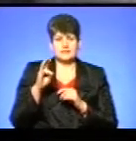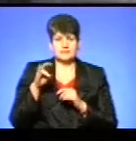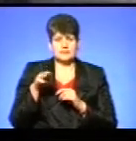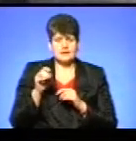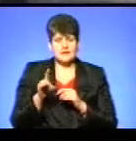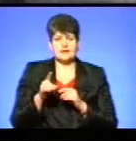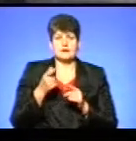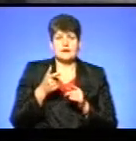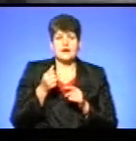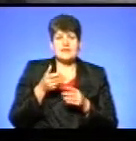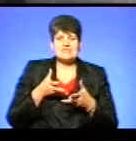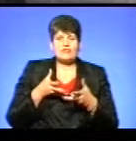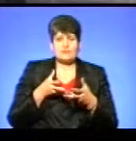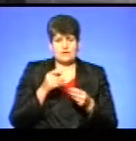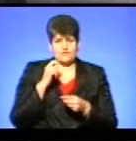в Україні.